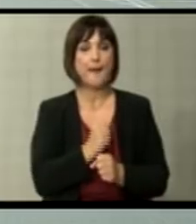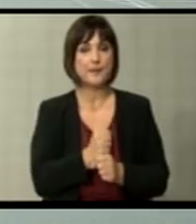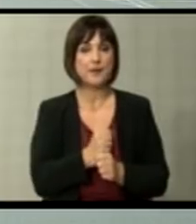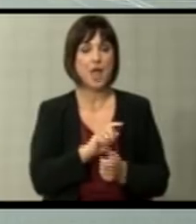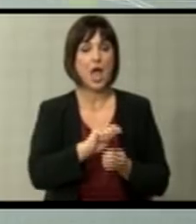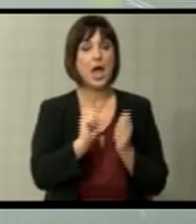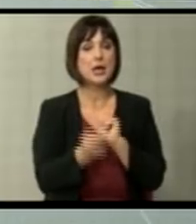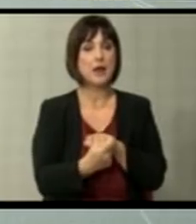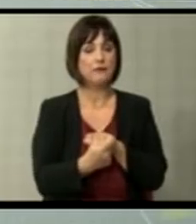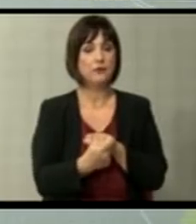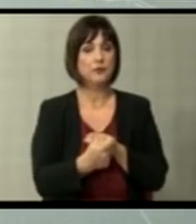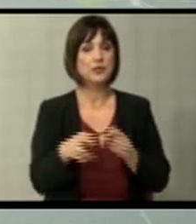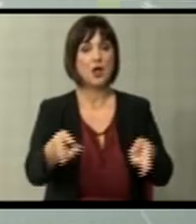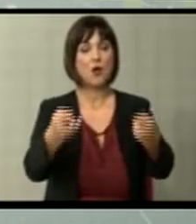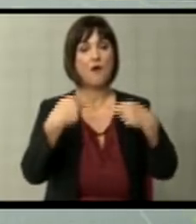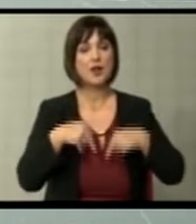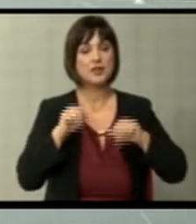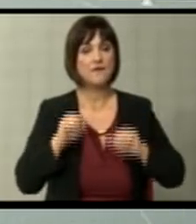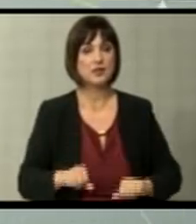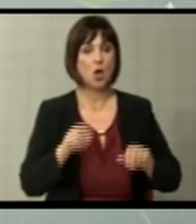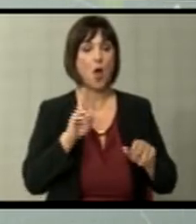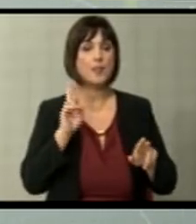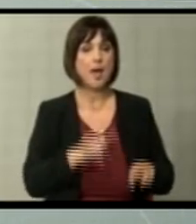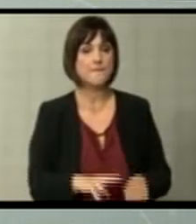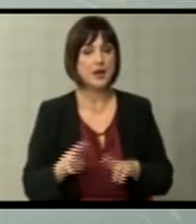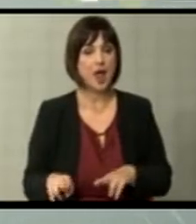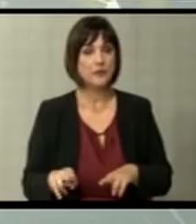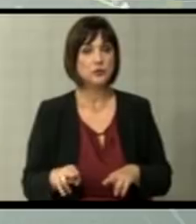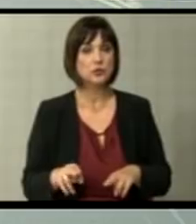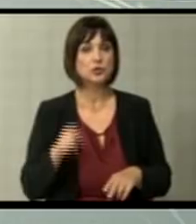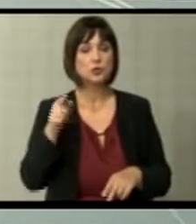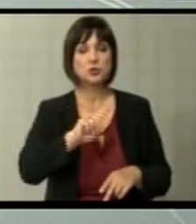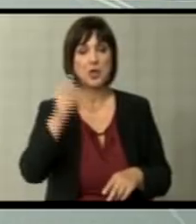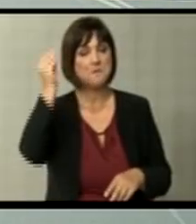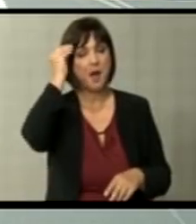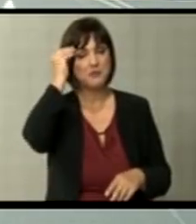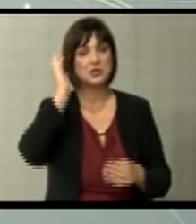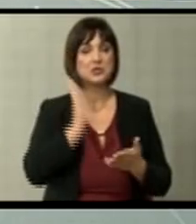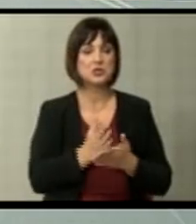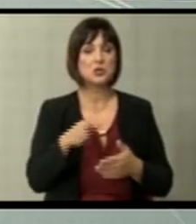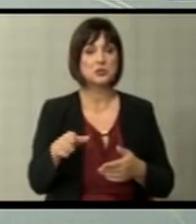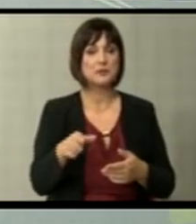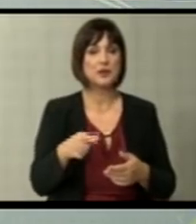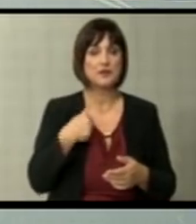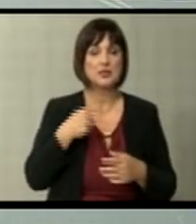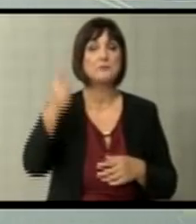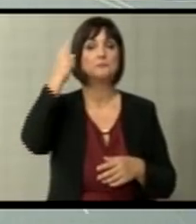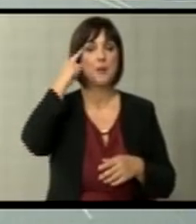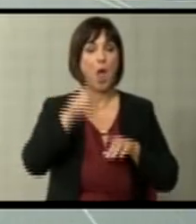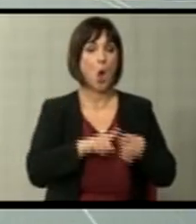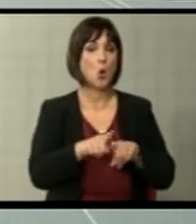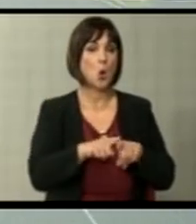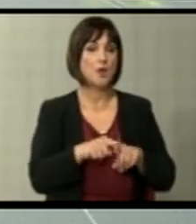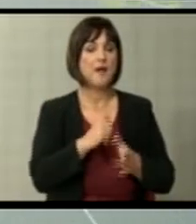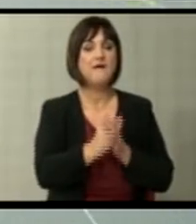реформи да го вратиме владењето на правото, ти тогаш не паметиш си бил, затоа ме подсетија колегите.